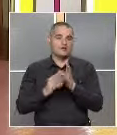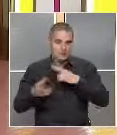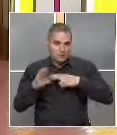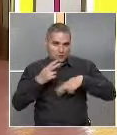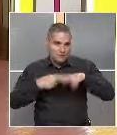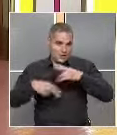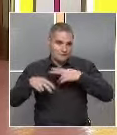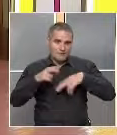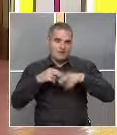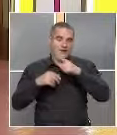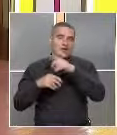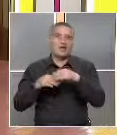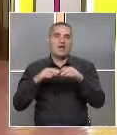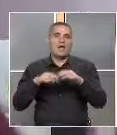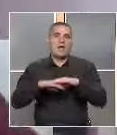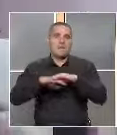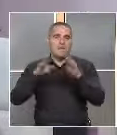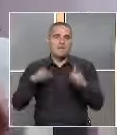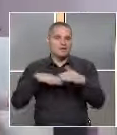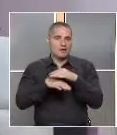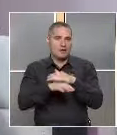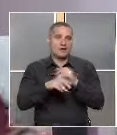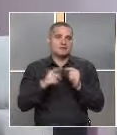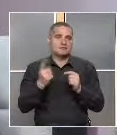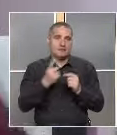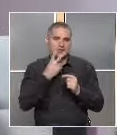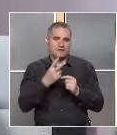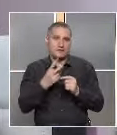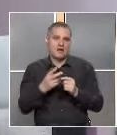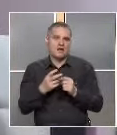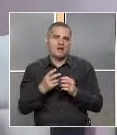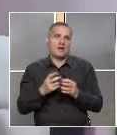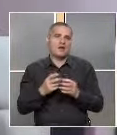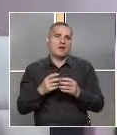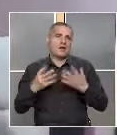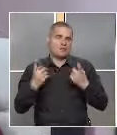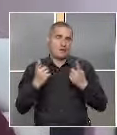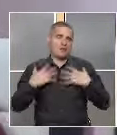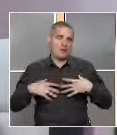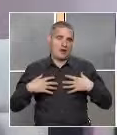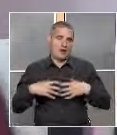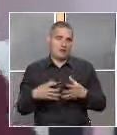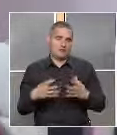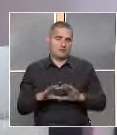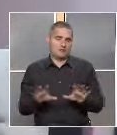проверявали неговата пещера и само са видяли просто дрехите.